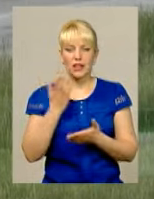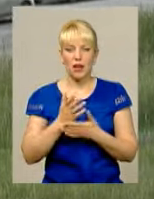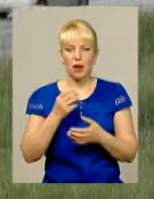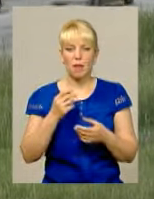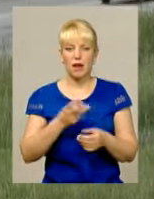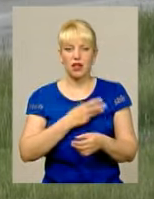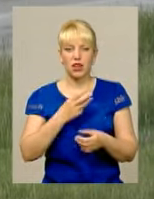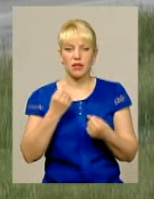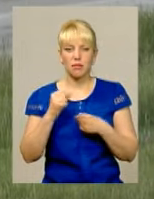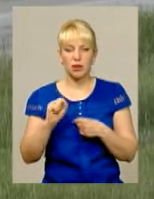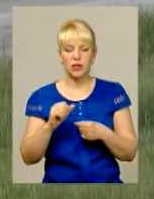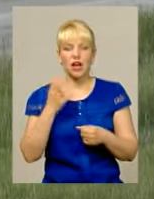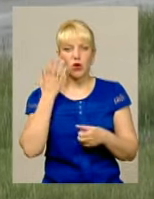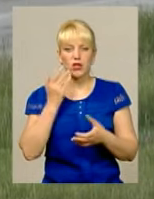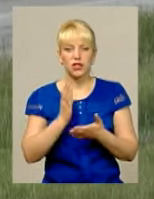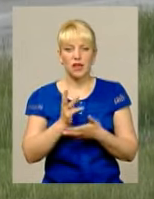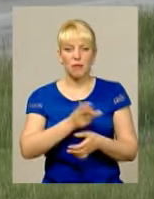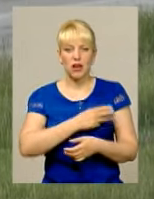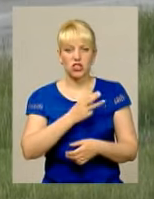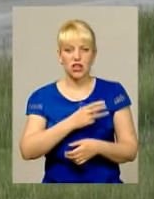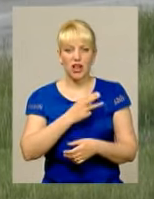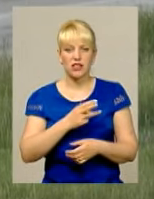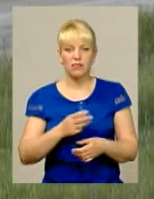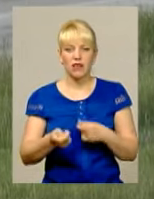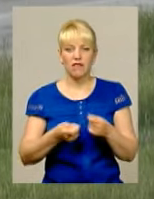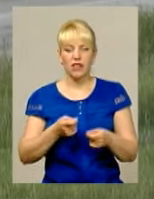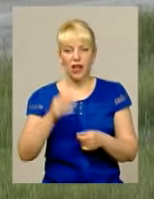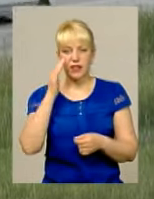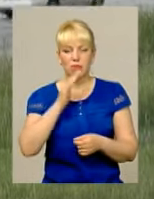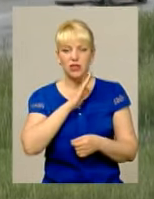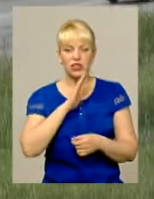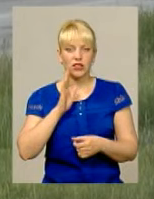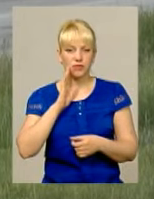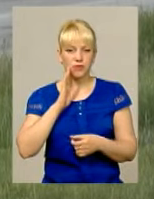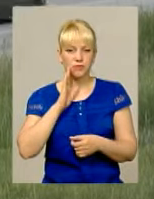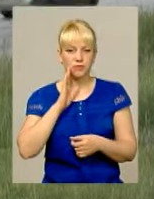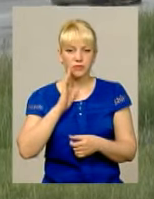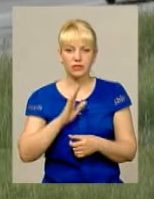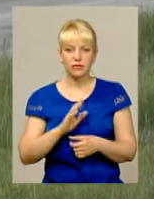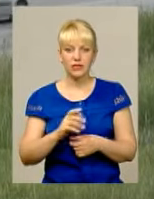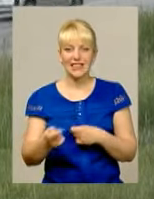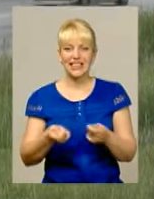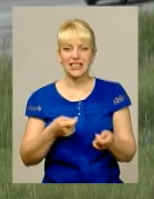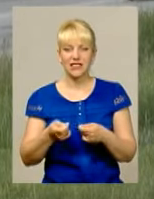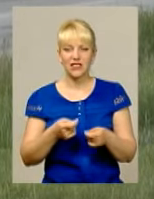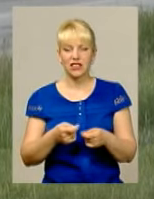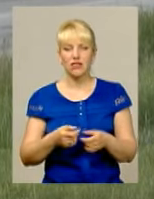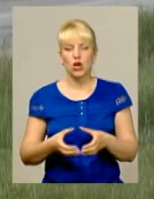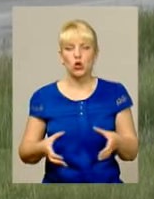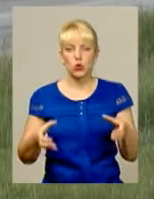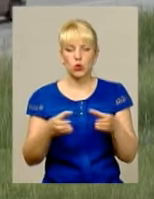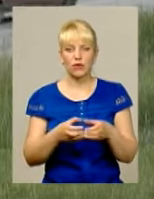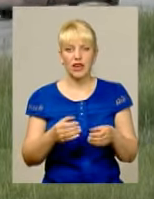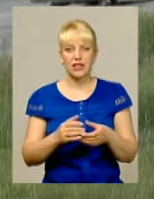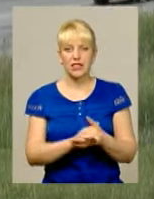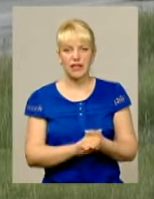перемагати і коли є бажання влади, батьків, керівників згуртуватися